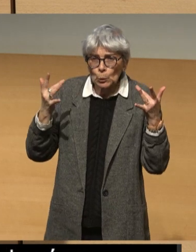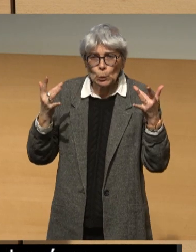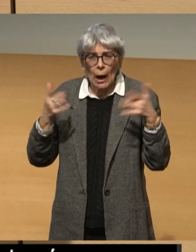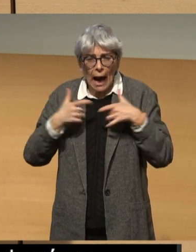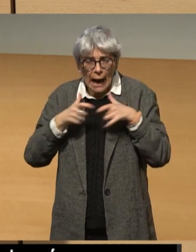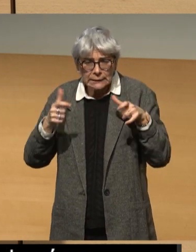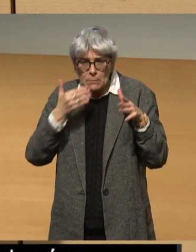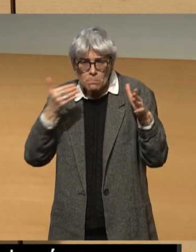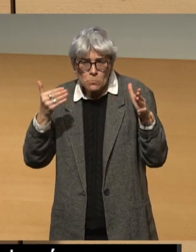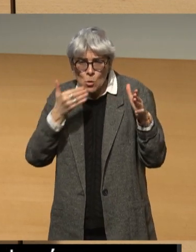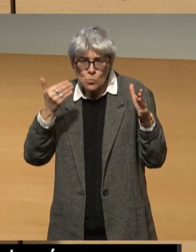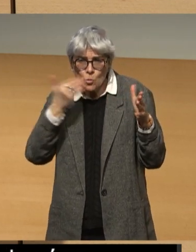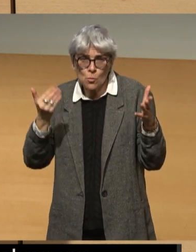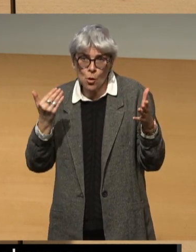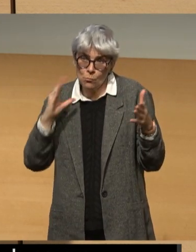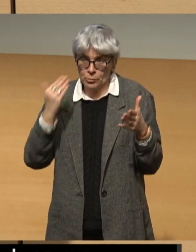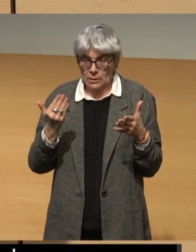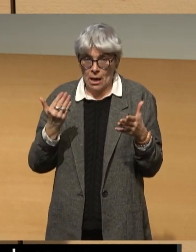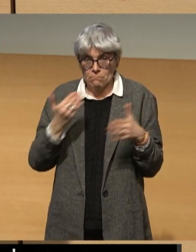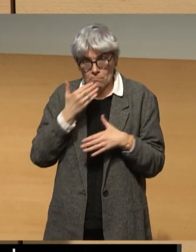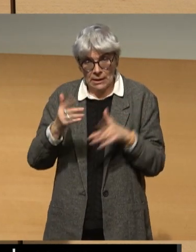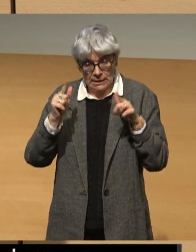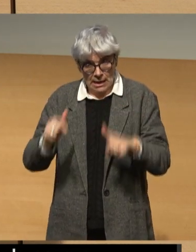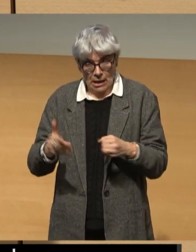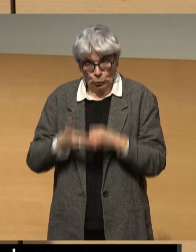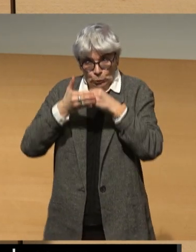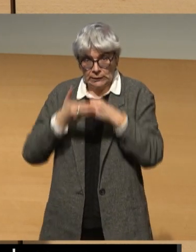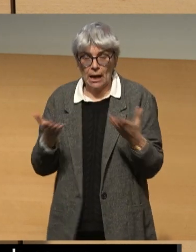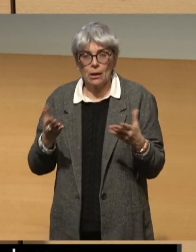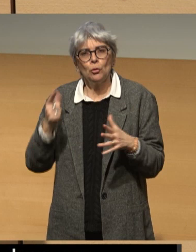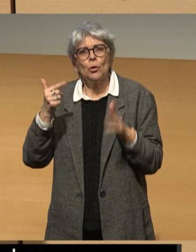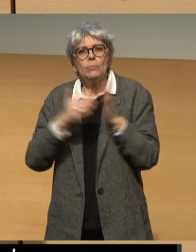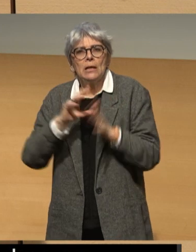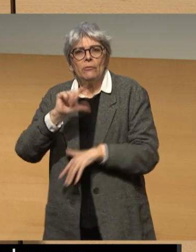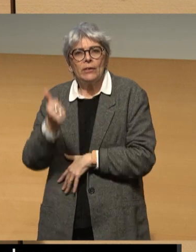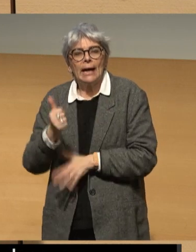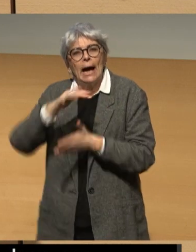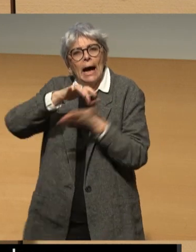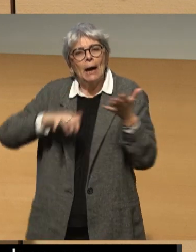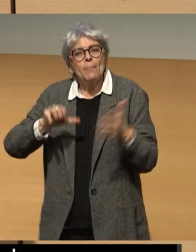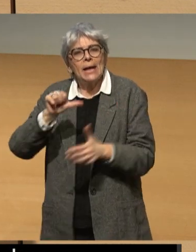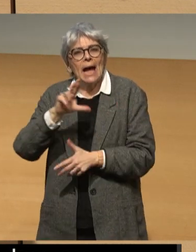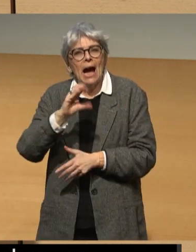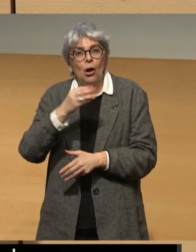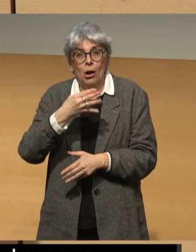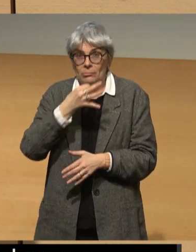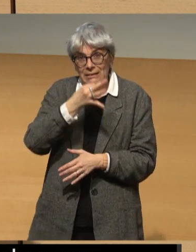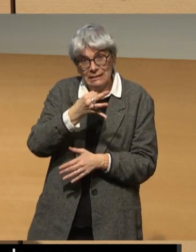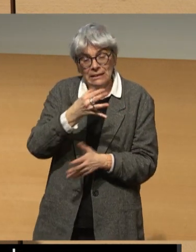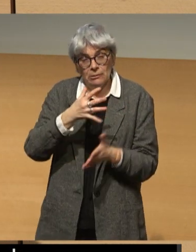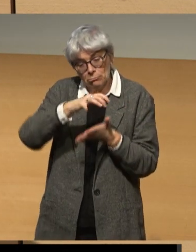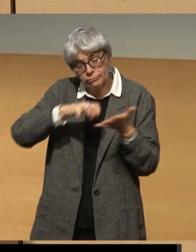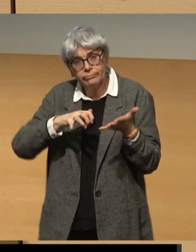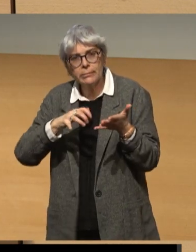accessible et je vous remercie pour cela. En 2021, un rapport de l'ARCOM établissait que les personnes en